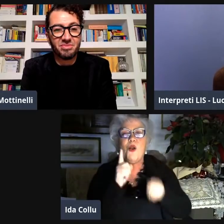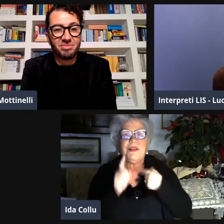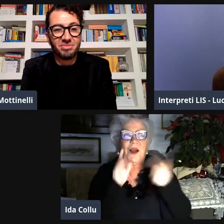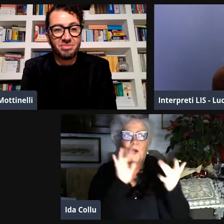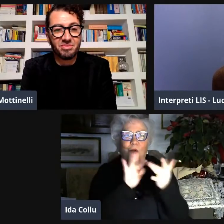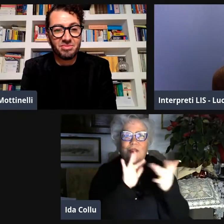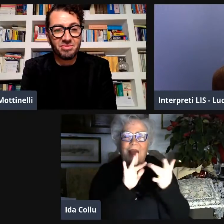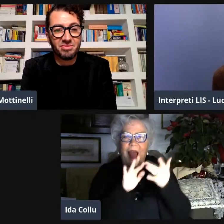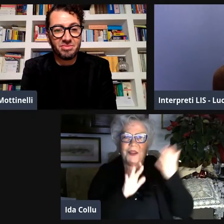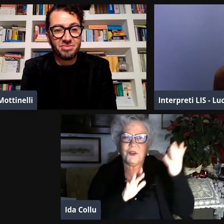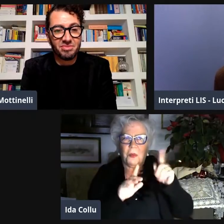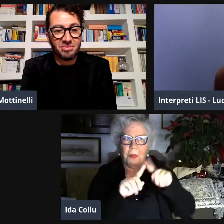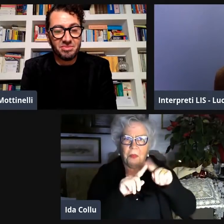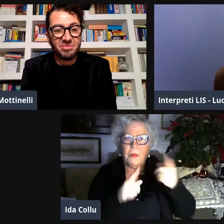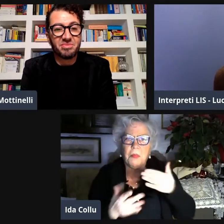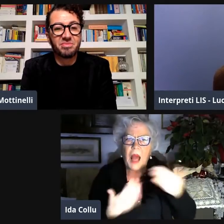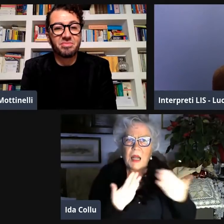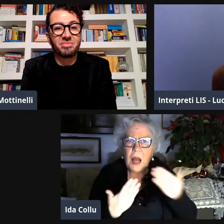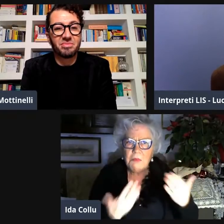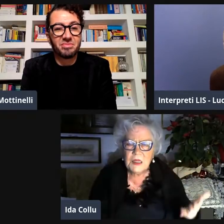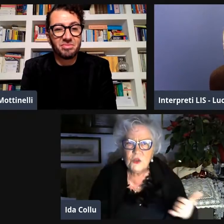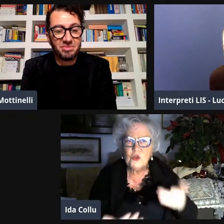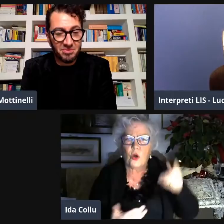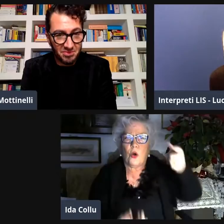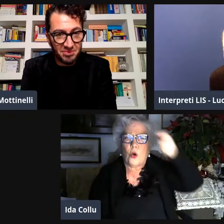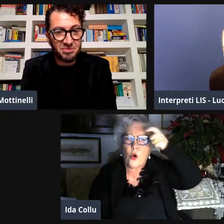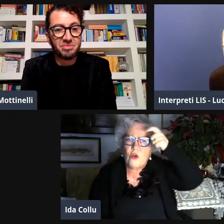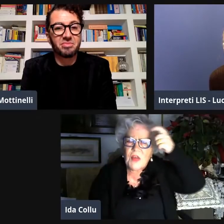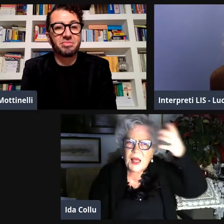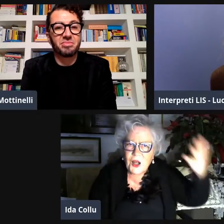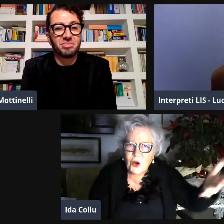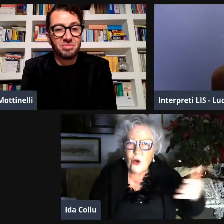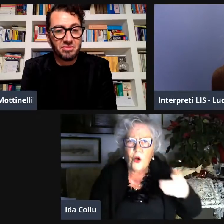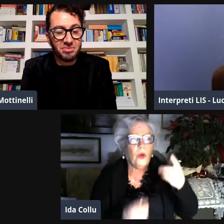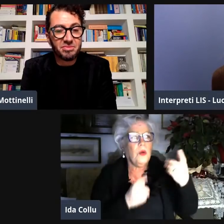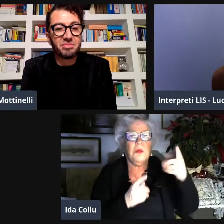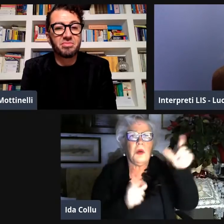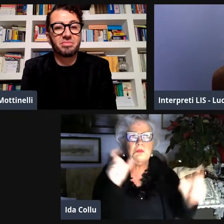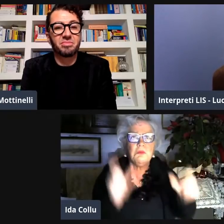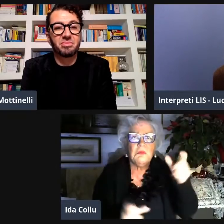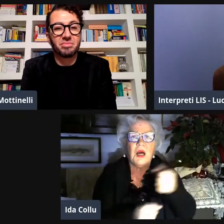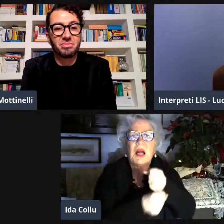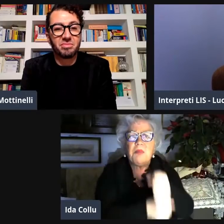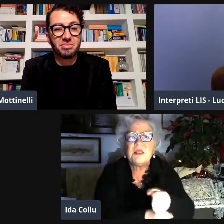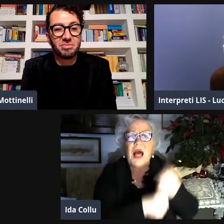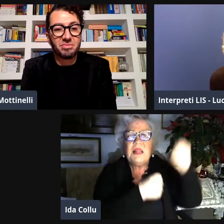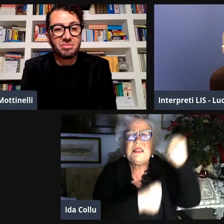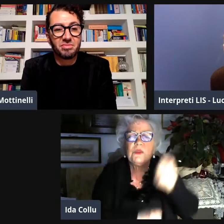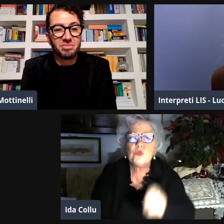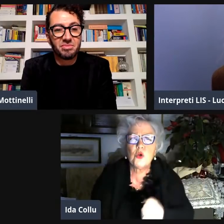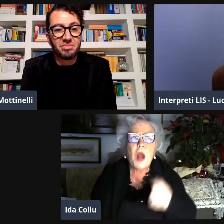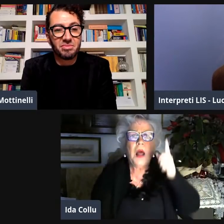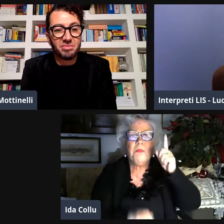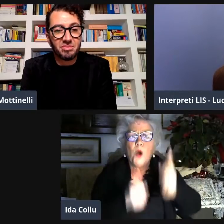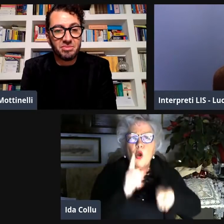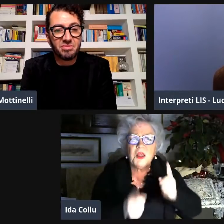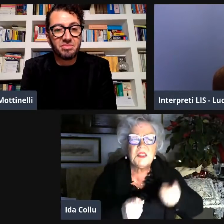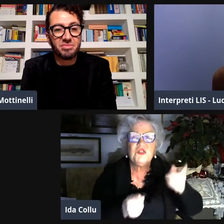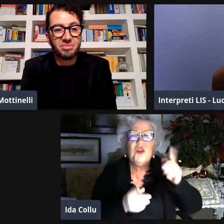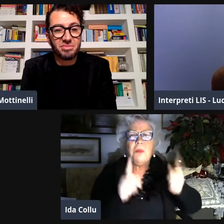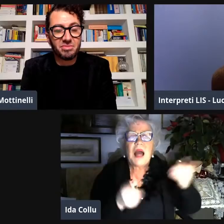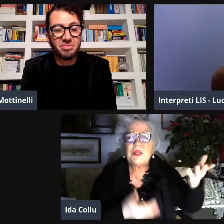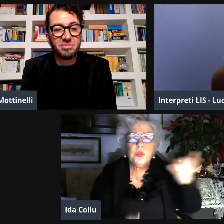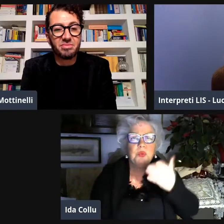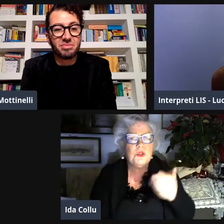avevo iniziato ad avere contatti in ambito politico in Parlamento con il governo con dei